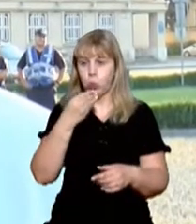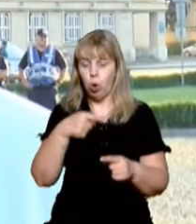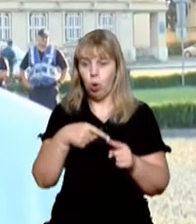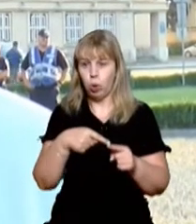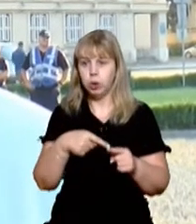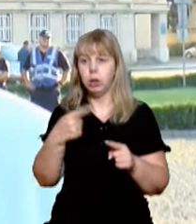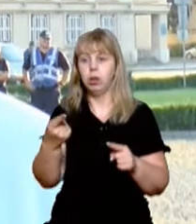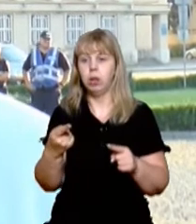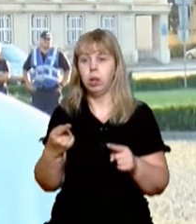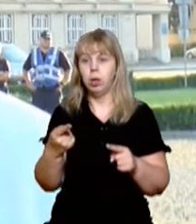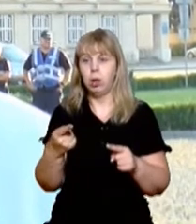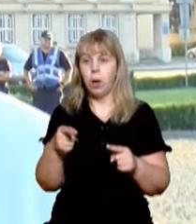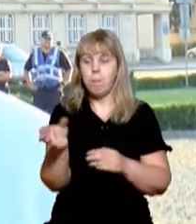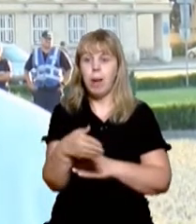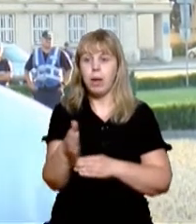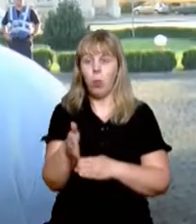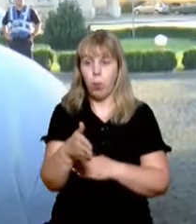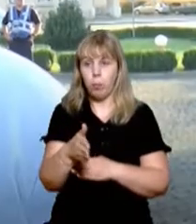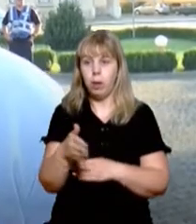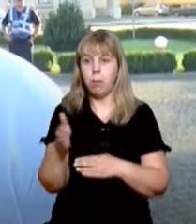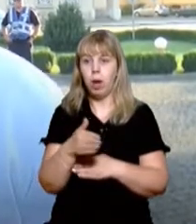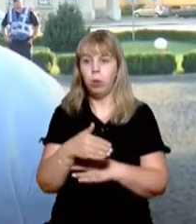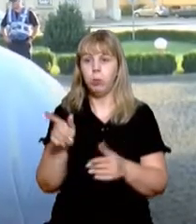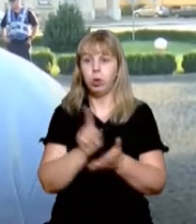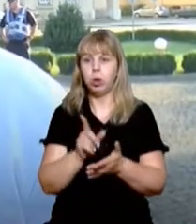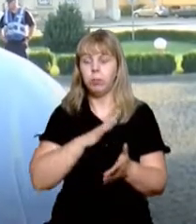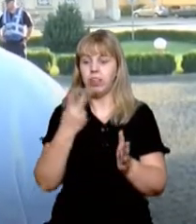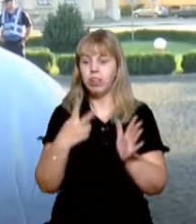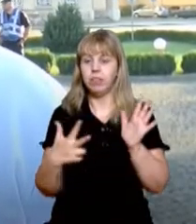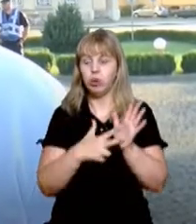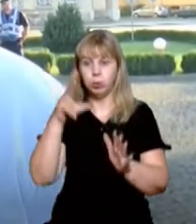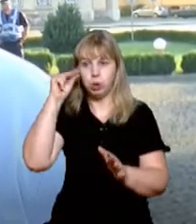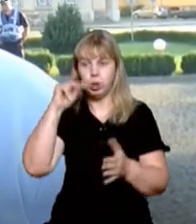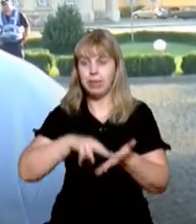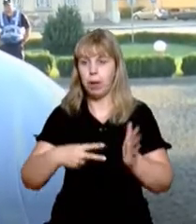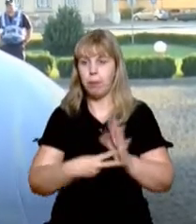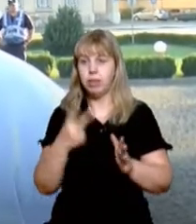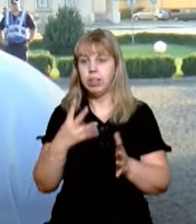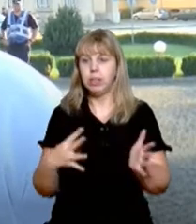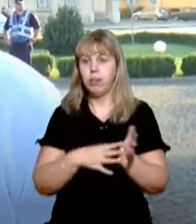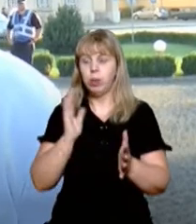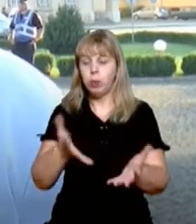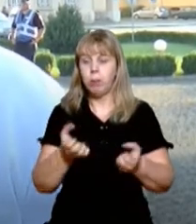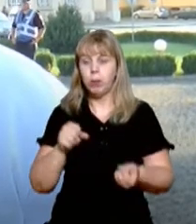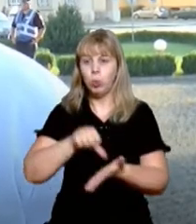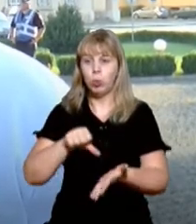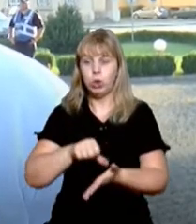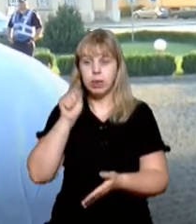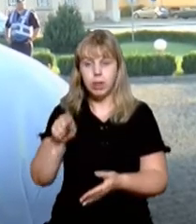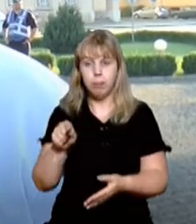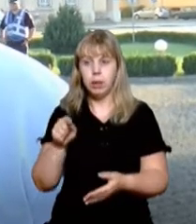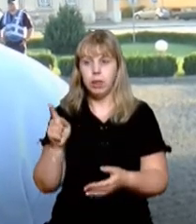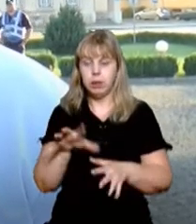-Маріуполь. В Маріуполі ми маємо бути 28-го числа за планом і 29-го будемо приймати участь в